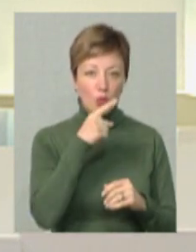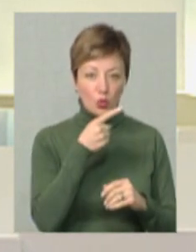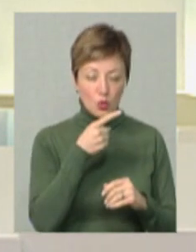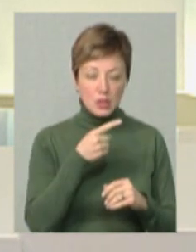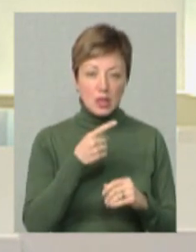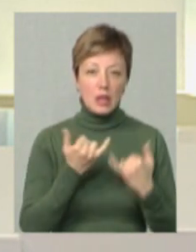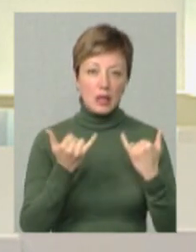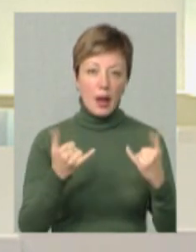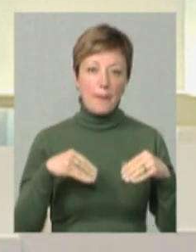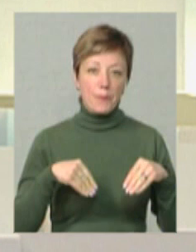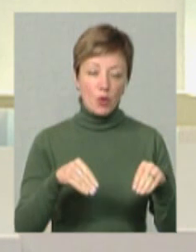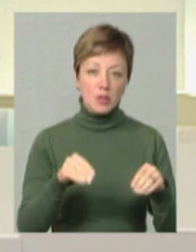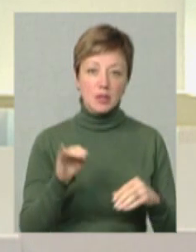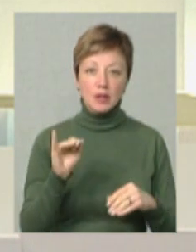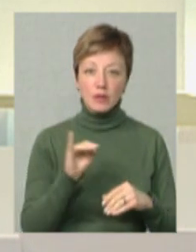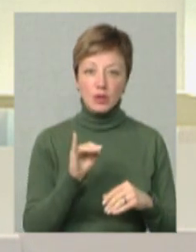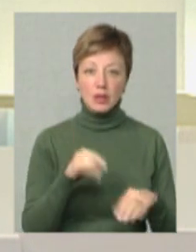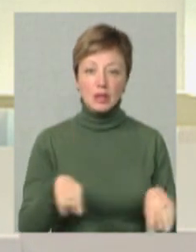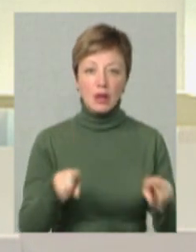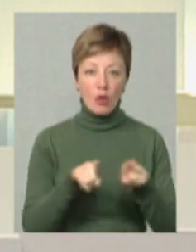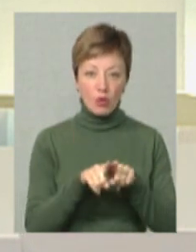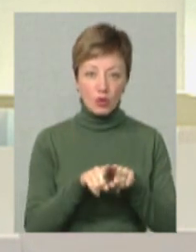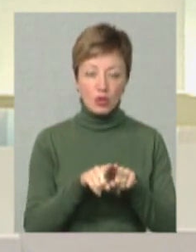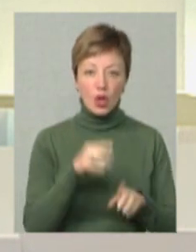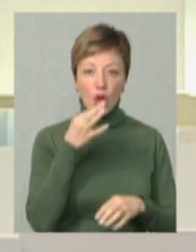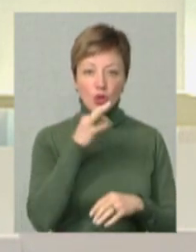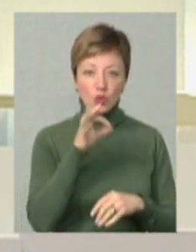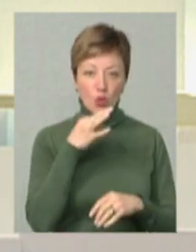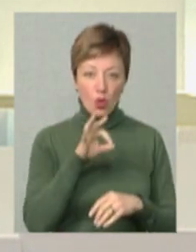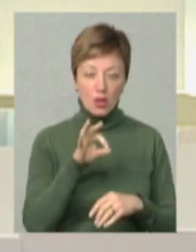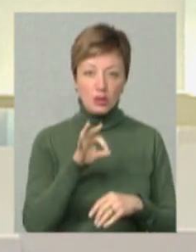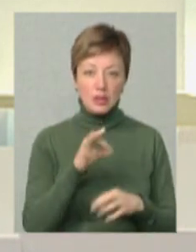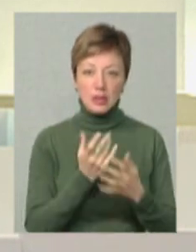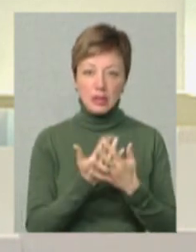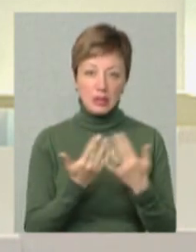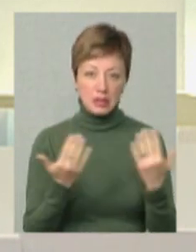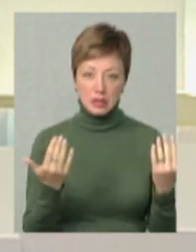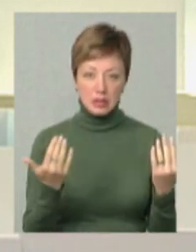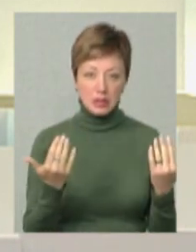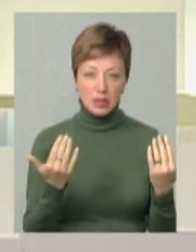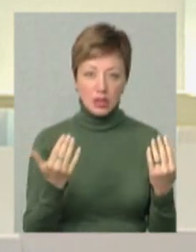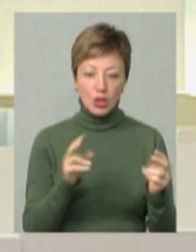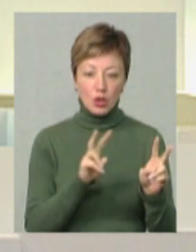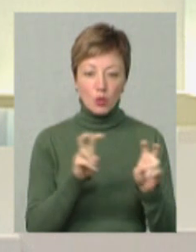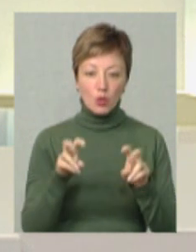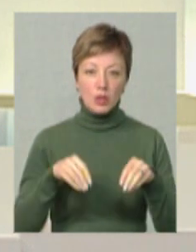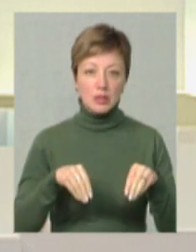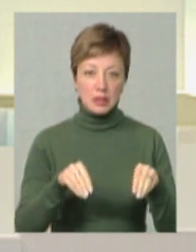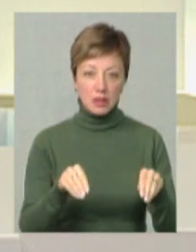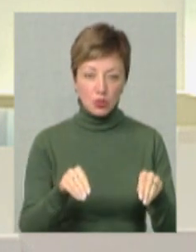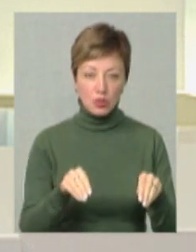для посіву, і також сонячник, тобто, ну, різні культури засіюються,